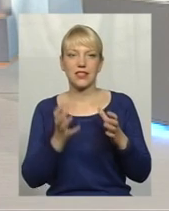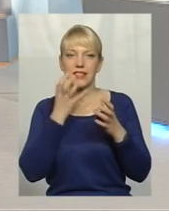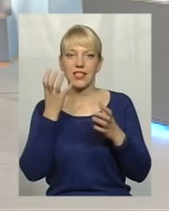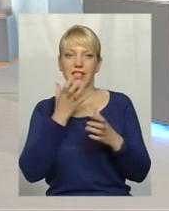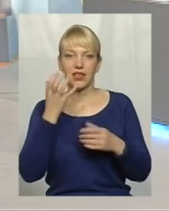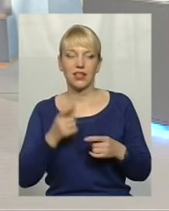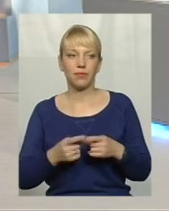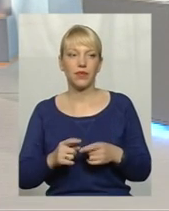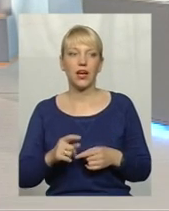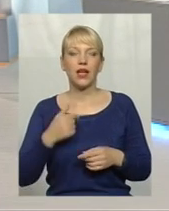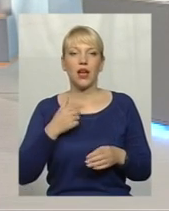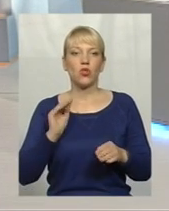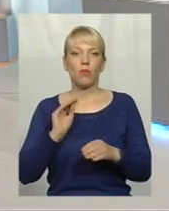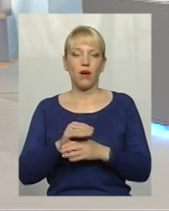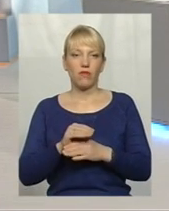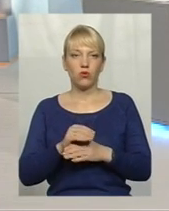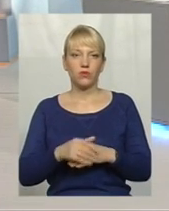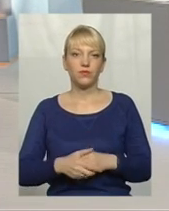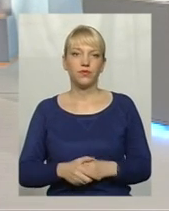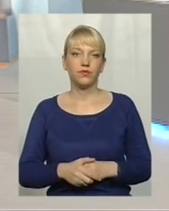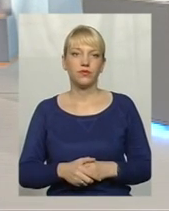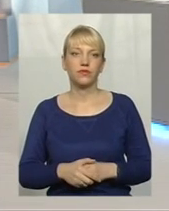Божа воля. Я додаю, вибачаю, Тетяна.